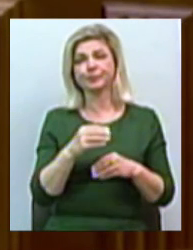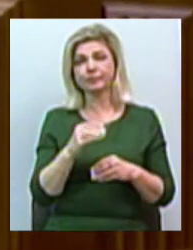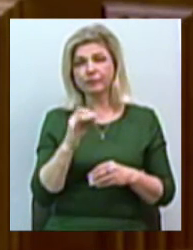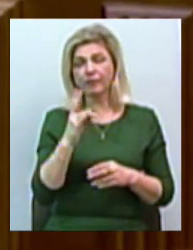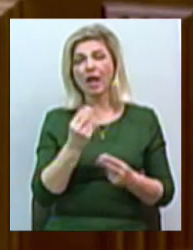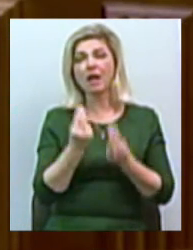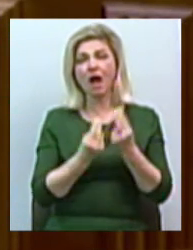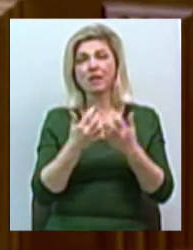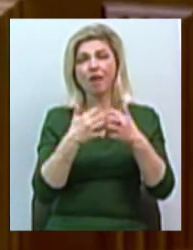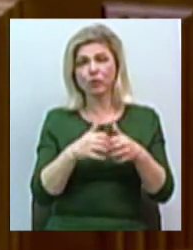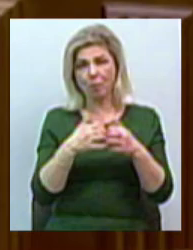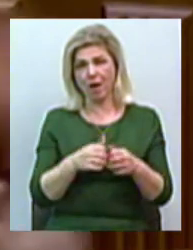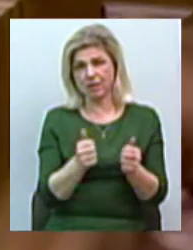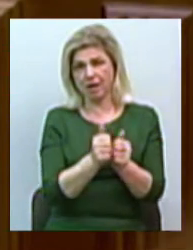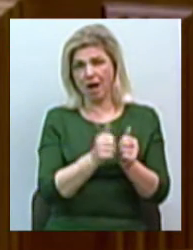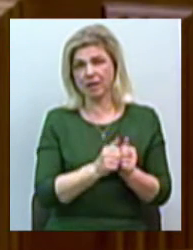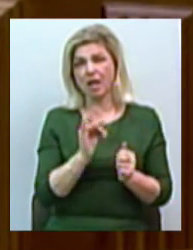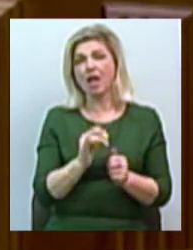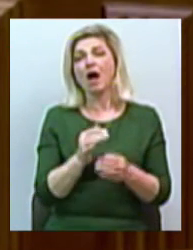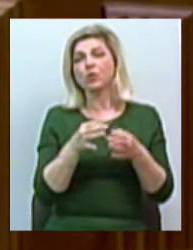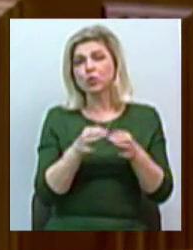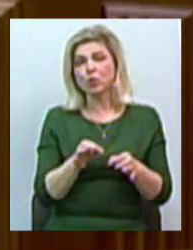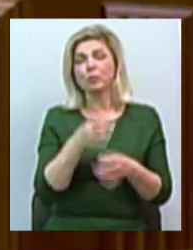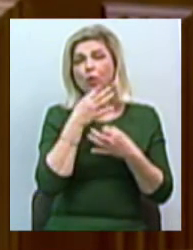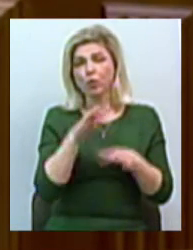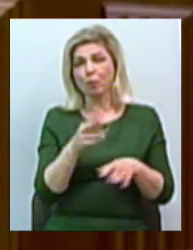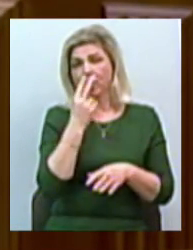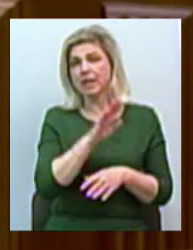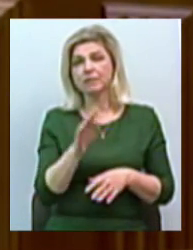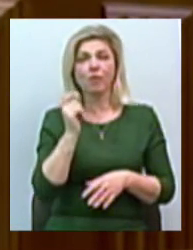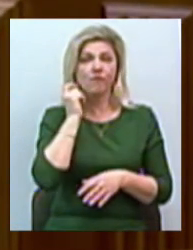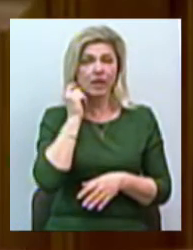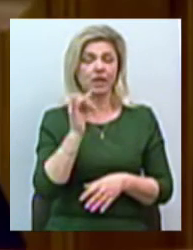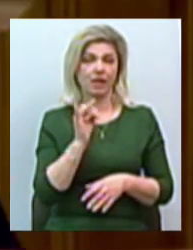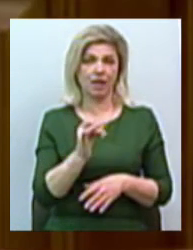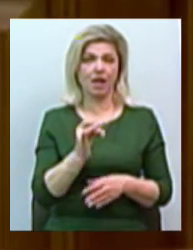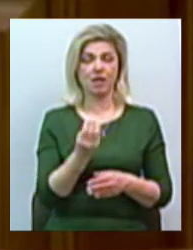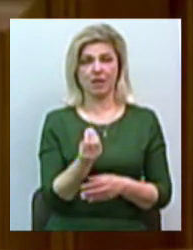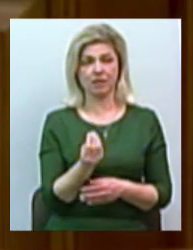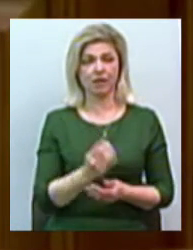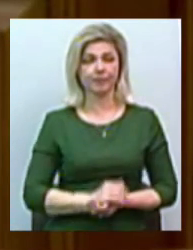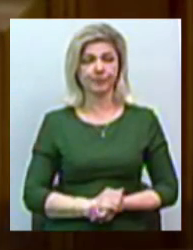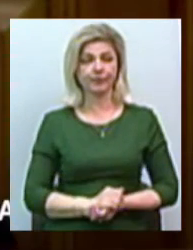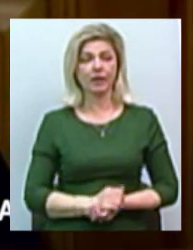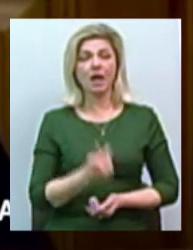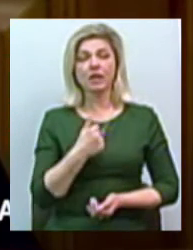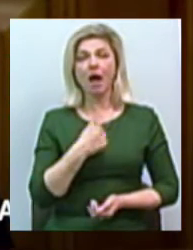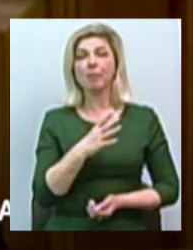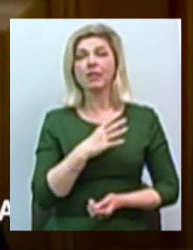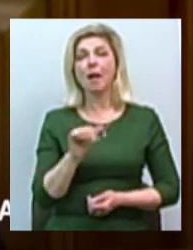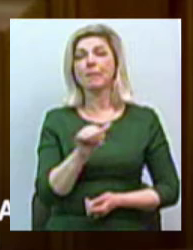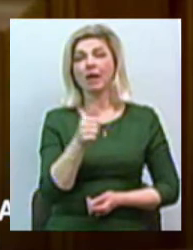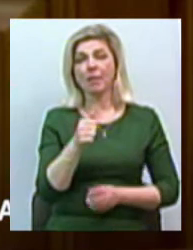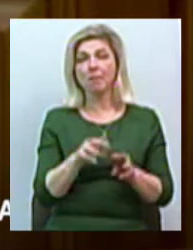кожному кроці, які фактично доступні будь-кому, не зважаючи ані на вік, ані на статки. Я була тим прем'єр-міністром,